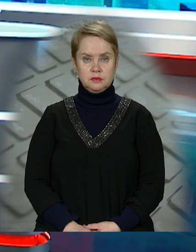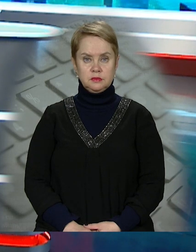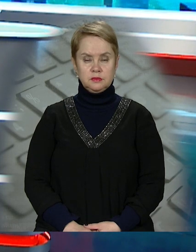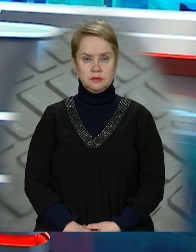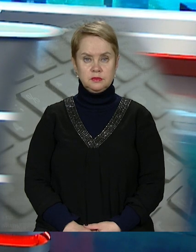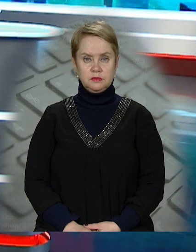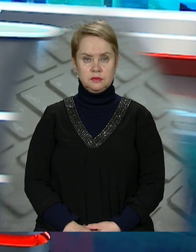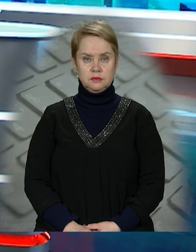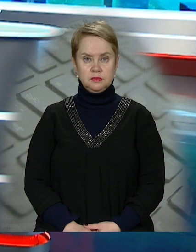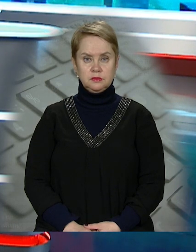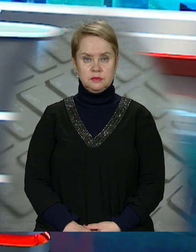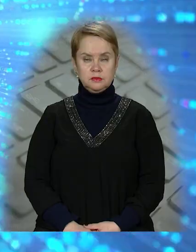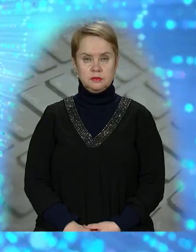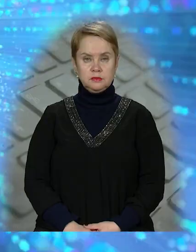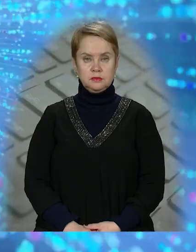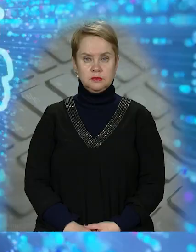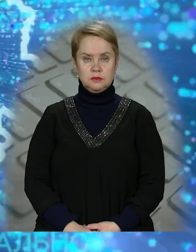Глушко, перекладачка жестової мови.